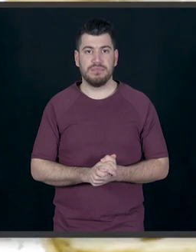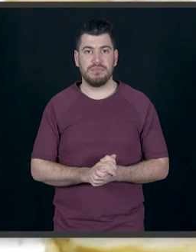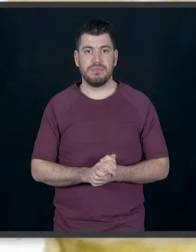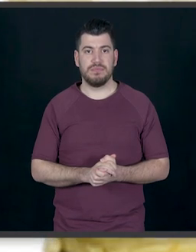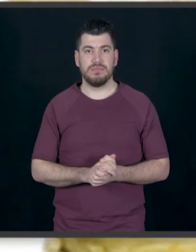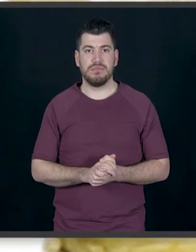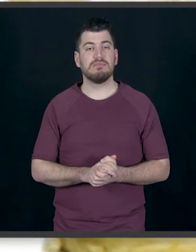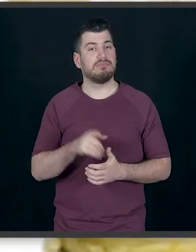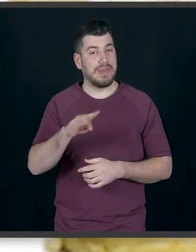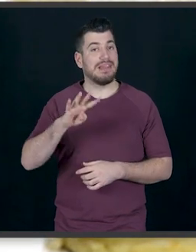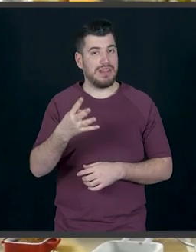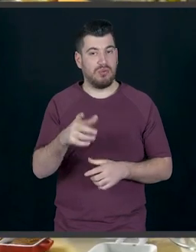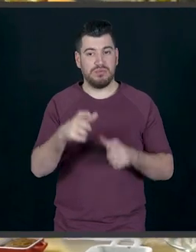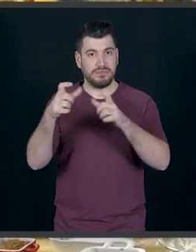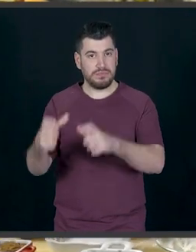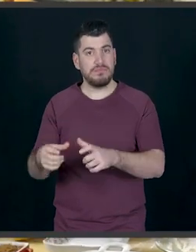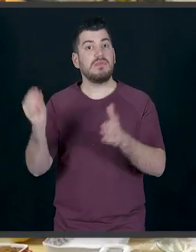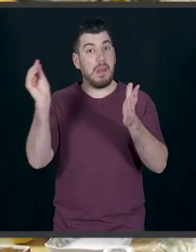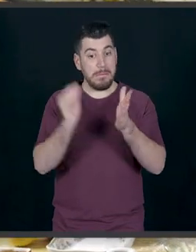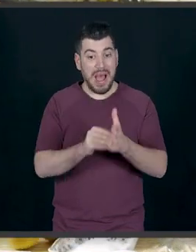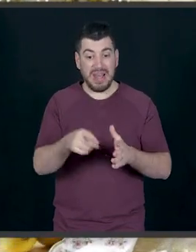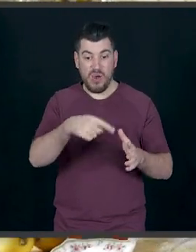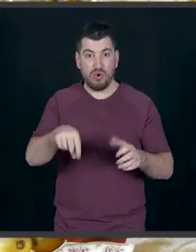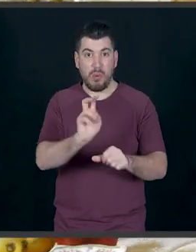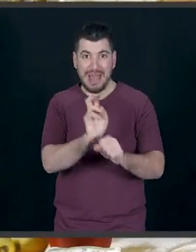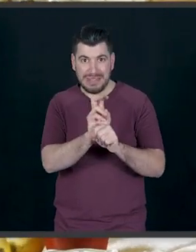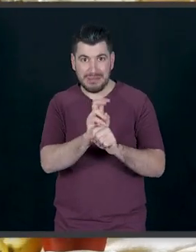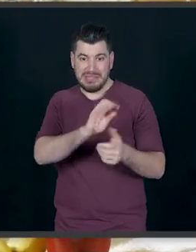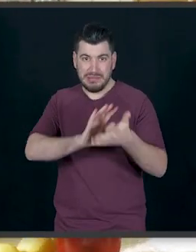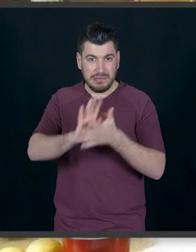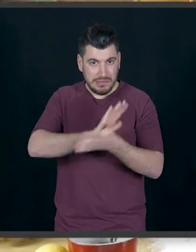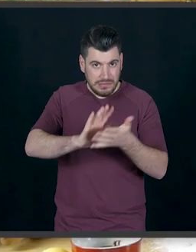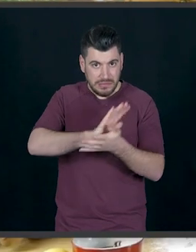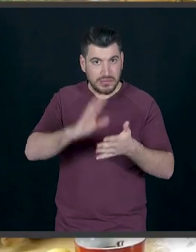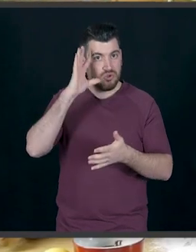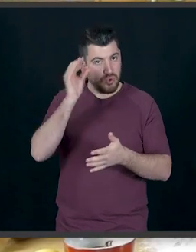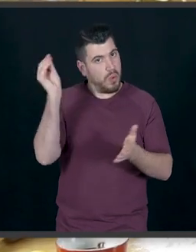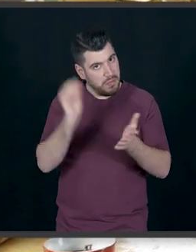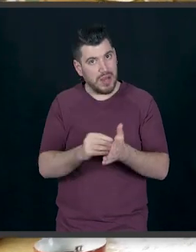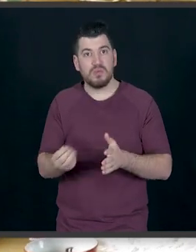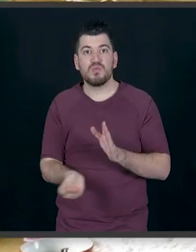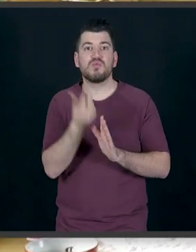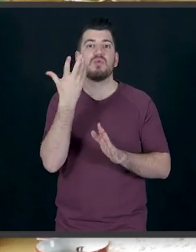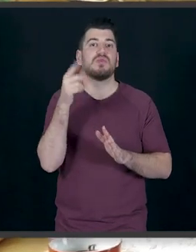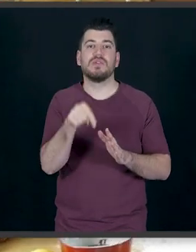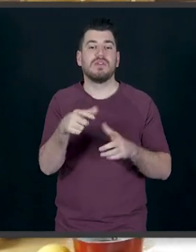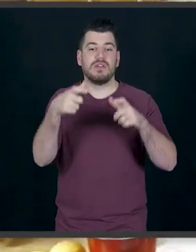Βγάζω και το τετάρτο και μετά θα ξαναπλάσω το ζυμάρι μου για να βγάλω ξανά ντόνατς. Ακριβώς με τον ίδιο τρόπο.